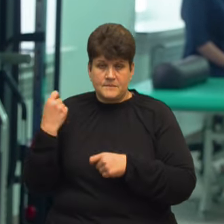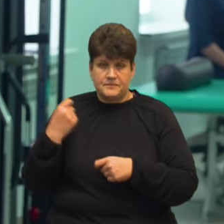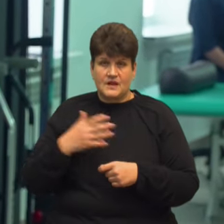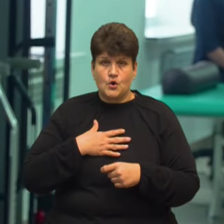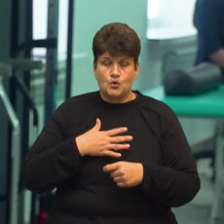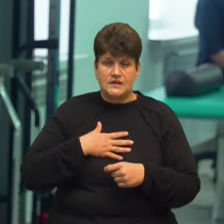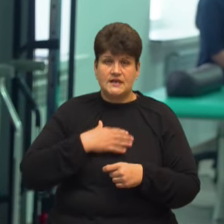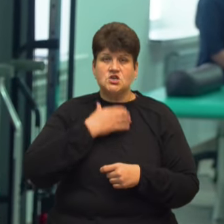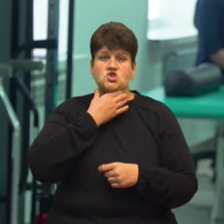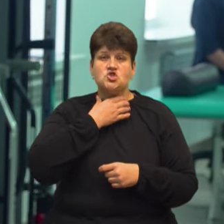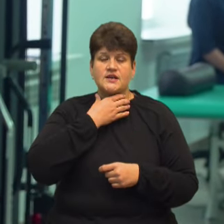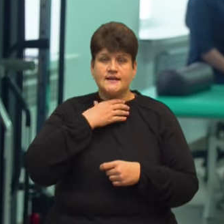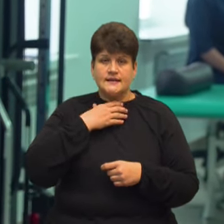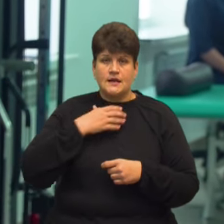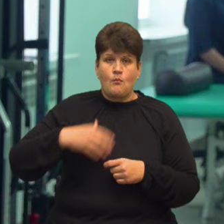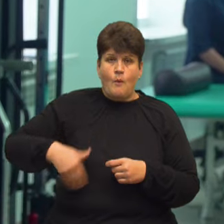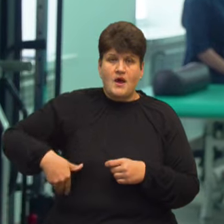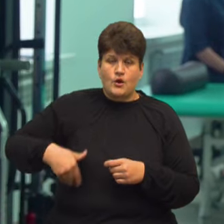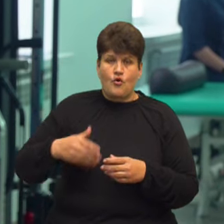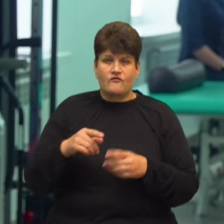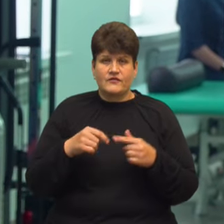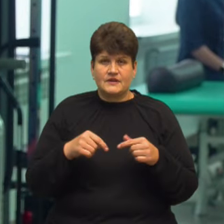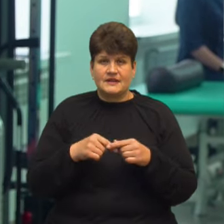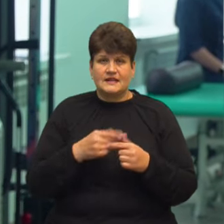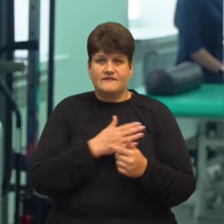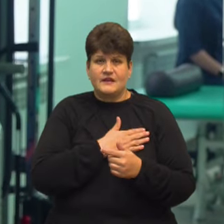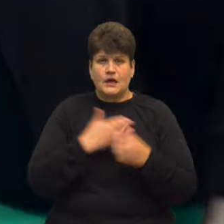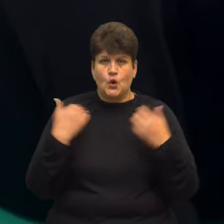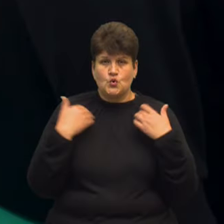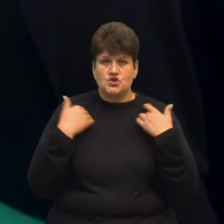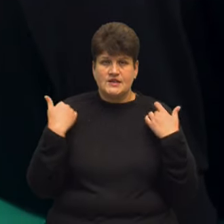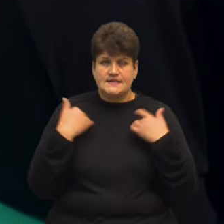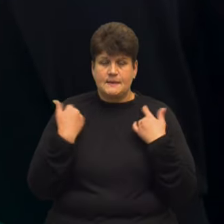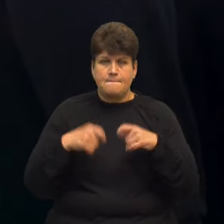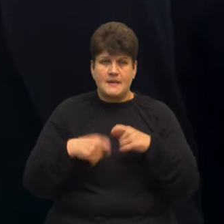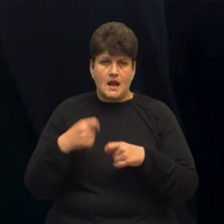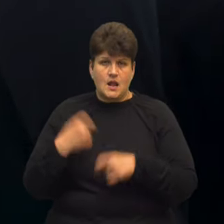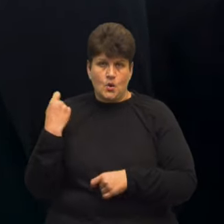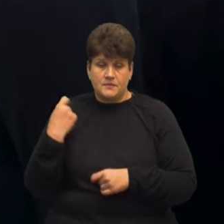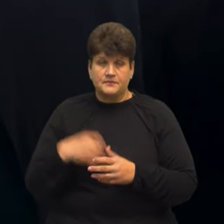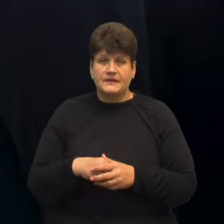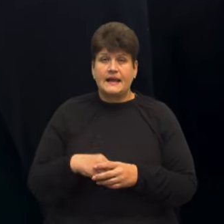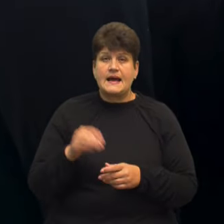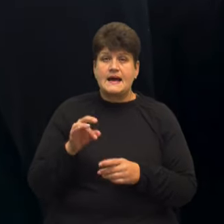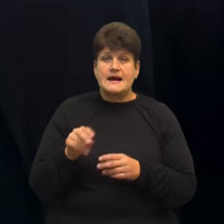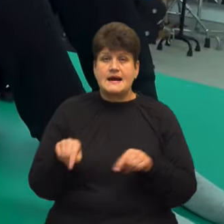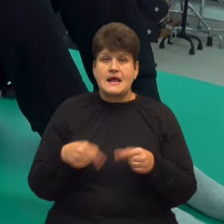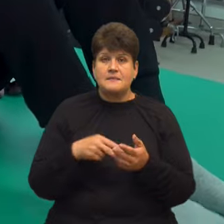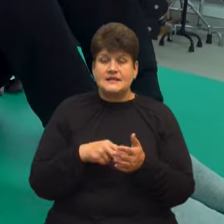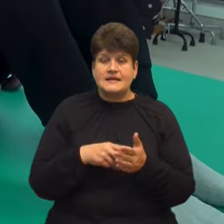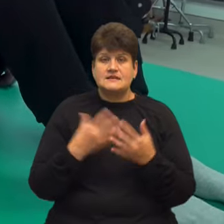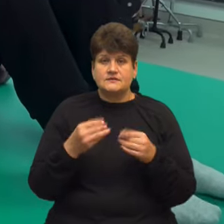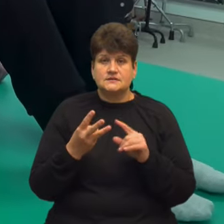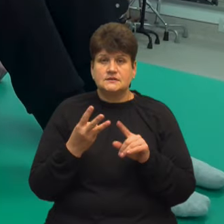шейний і поперековий відділ Плюс дві ключі ці переломані і права лопатка На реабілітації Юрій третій тиждень, каже